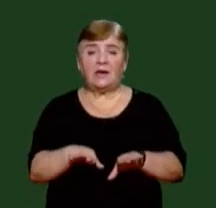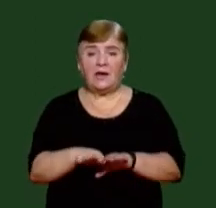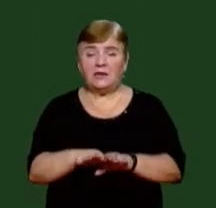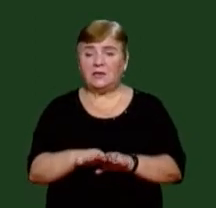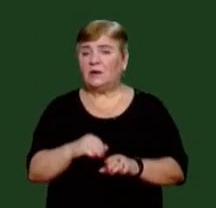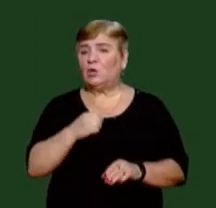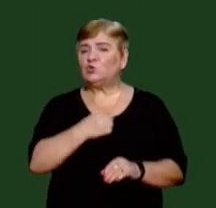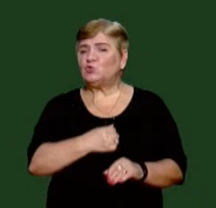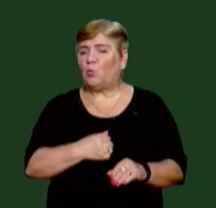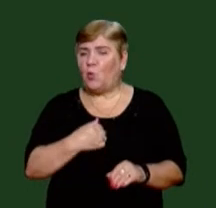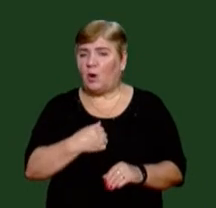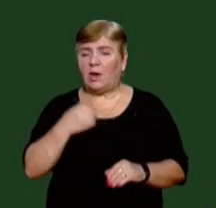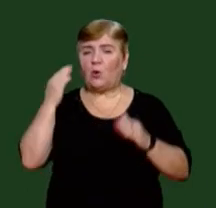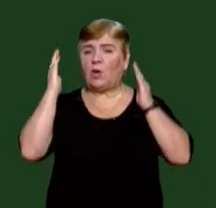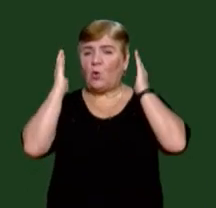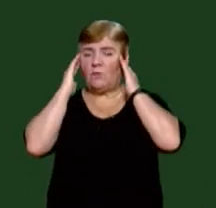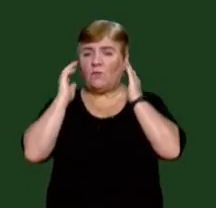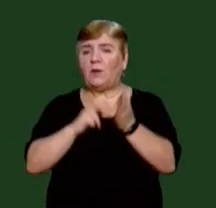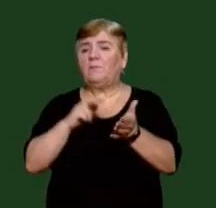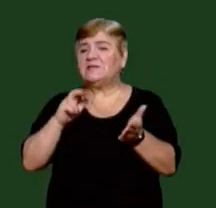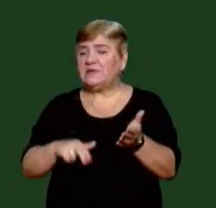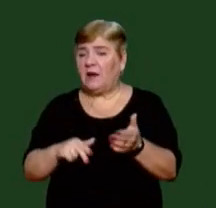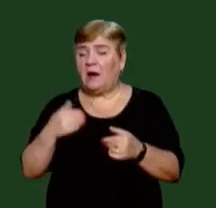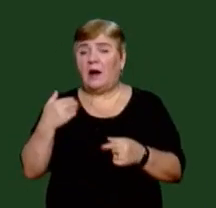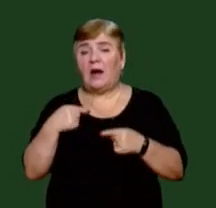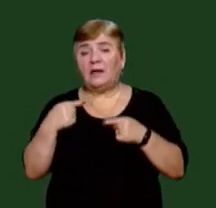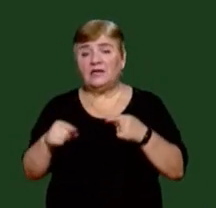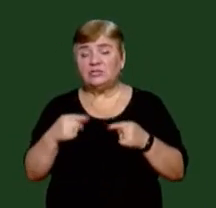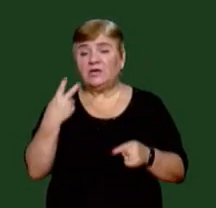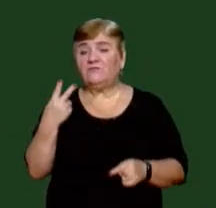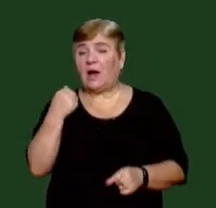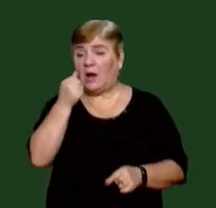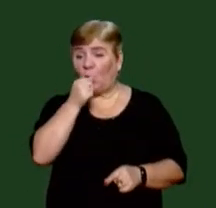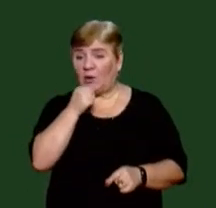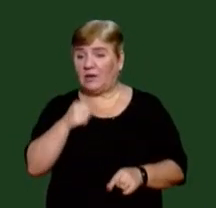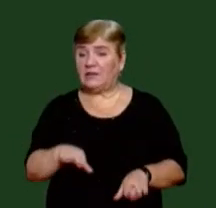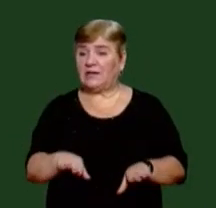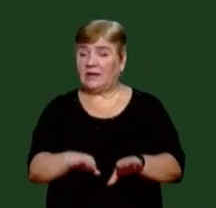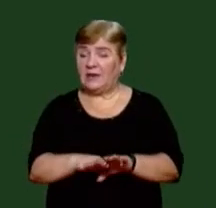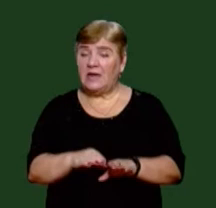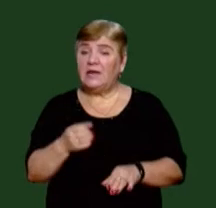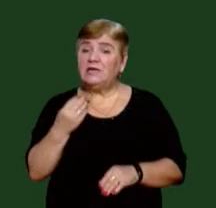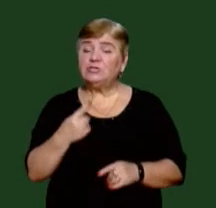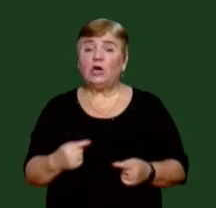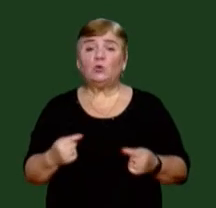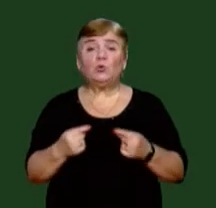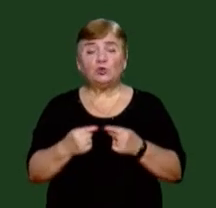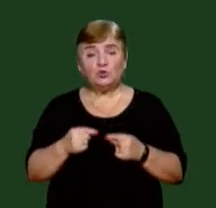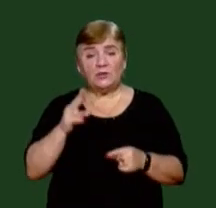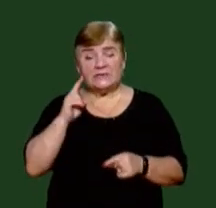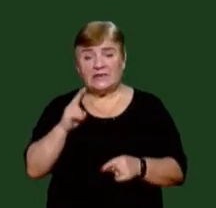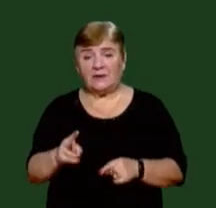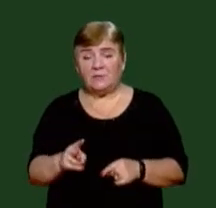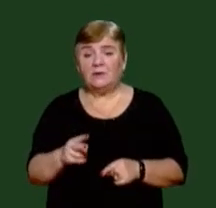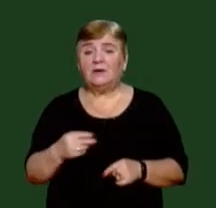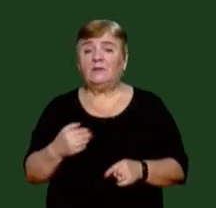стурбований, хитає голову, пістребує. А інший молодий, два роки, інший старший. І ще точно документації